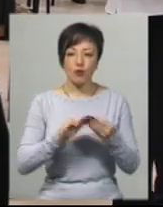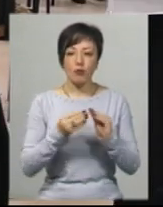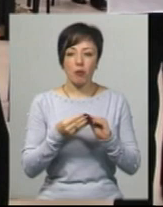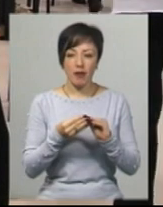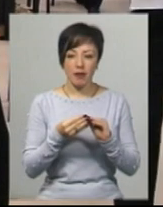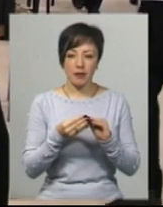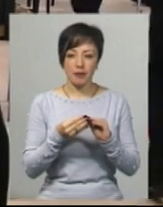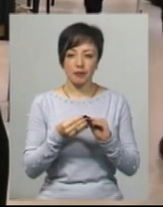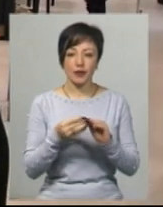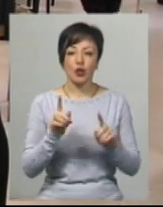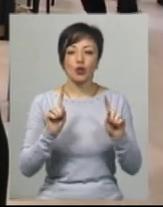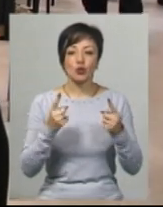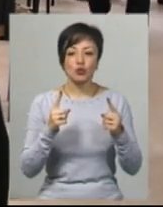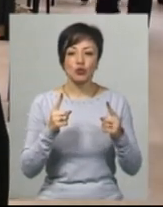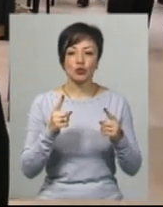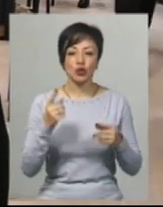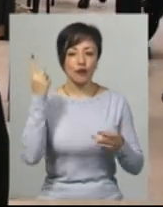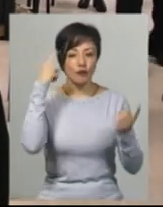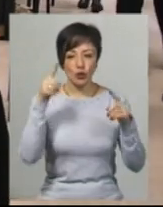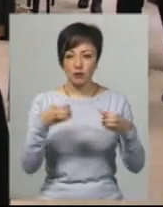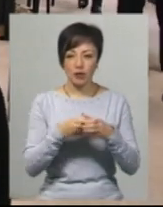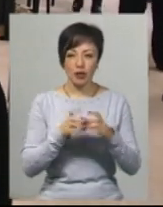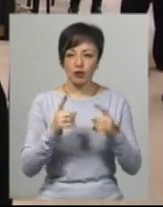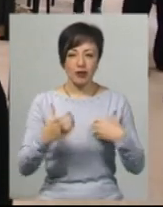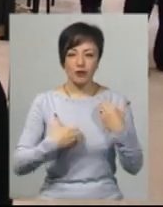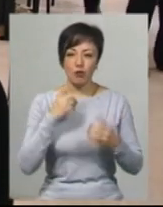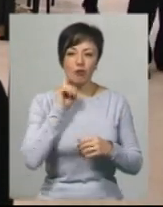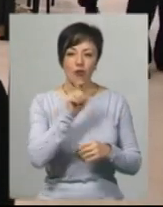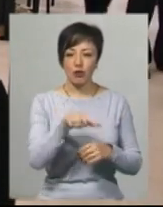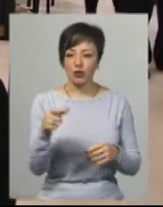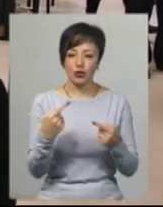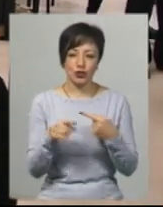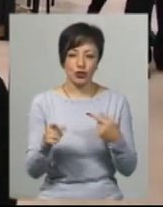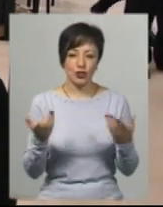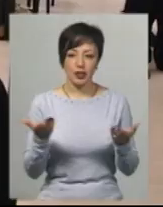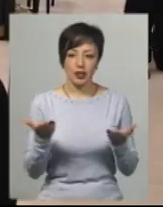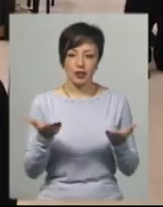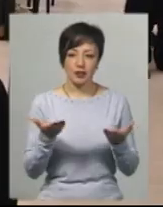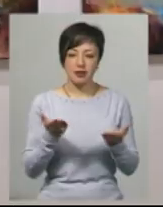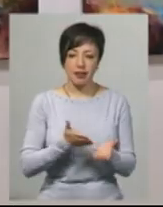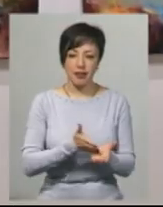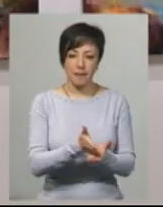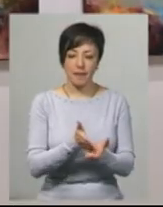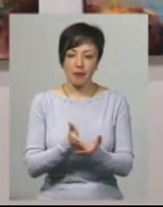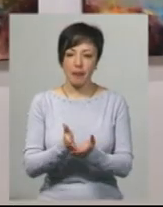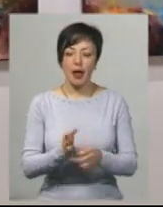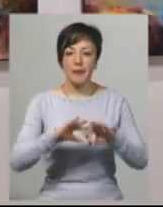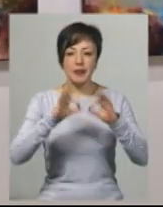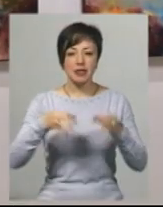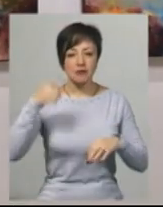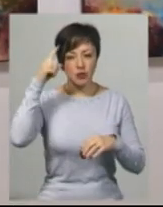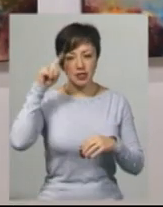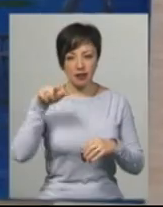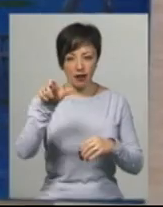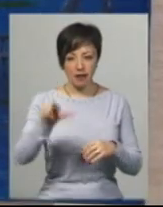творчі спілки зараз не дуже хвилюють молодь, у них абсолютно інші якісь направлення. Мистецтвознавець Володимир